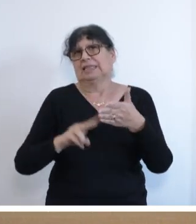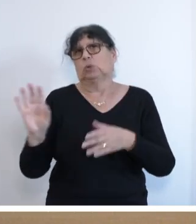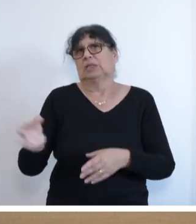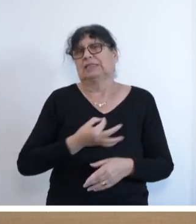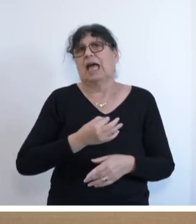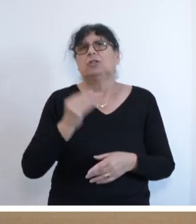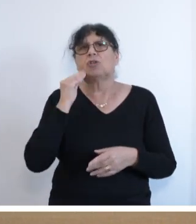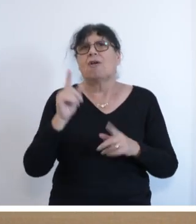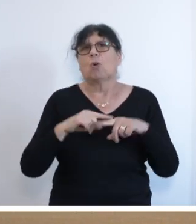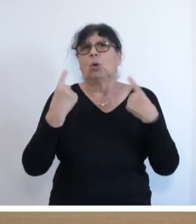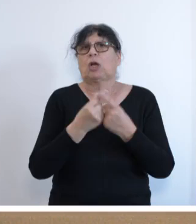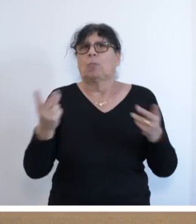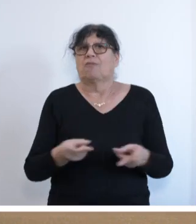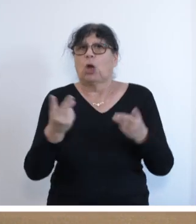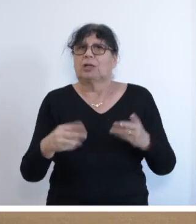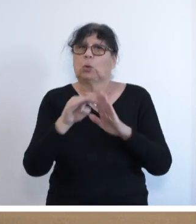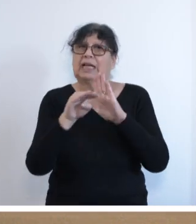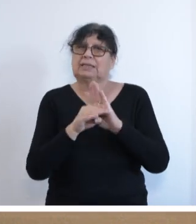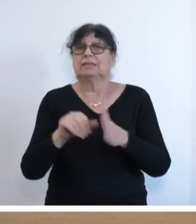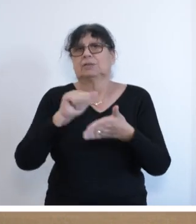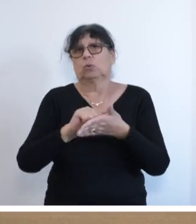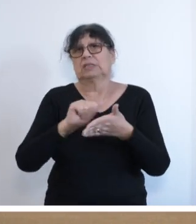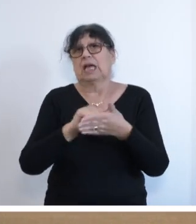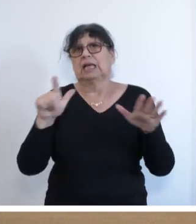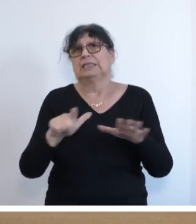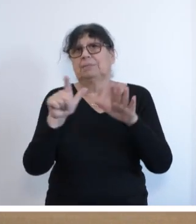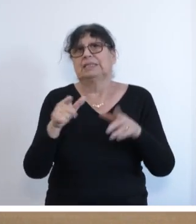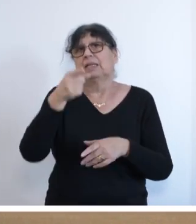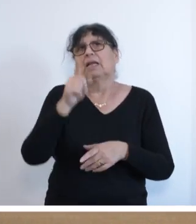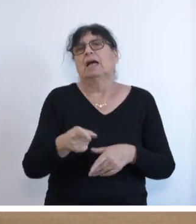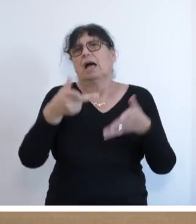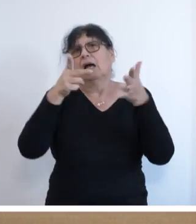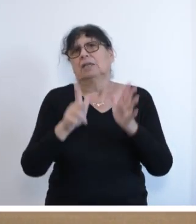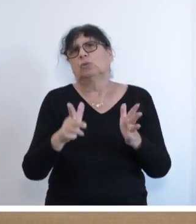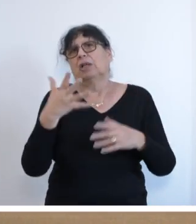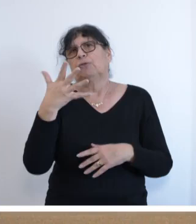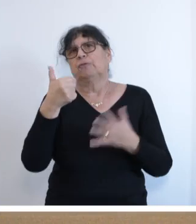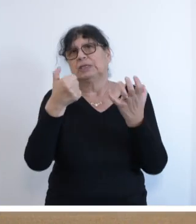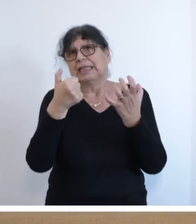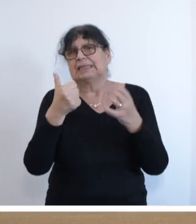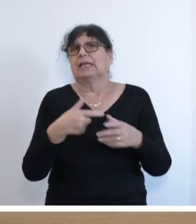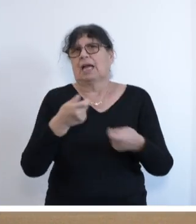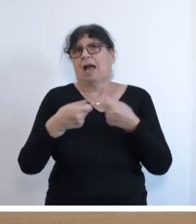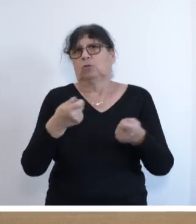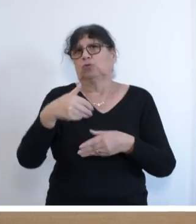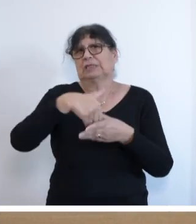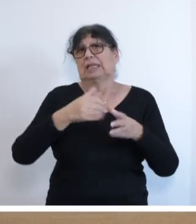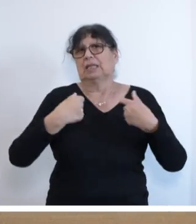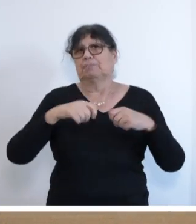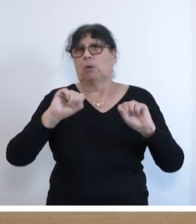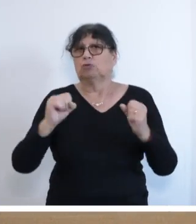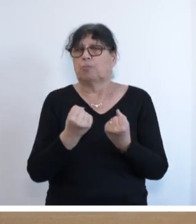Wohnraumförderungsgesetzes, Drucksache 17 865, hat der Ausschuss für Inneres, Bauen und Sport